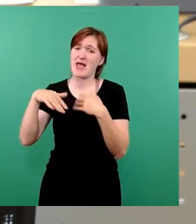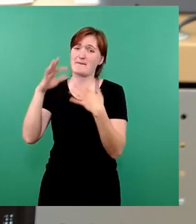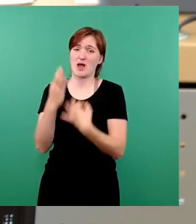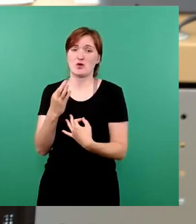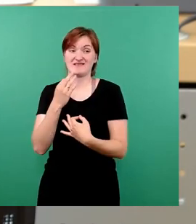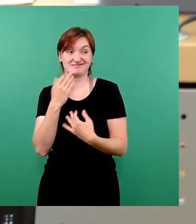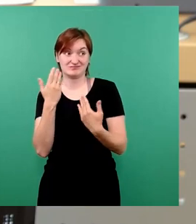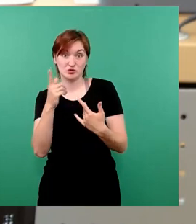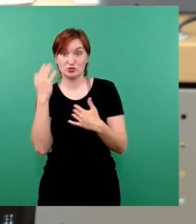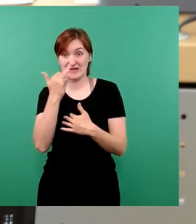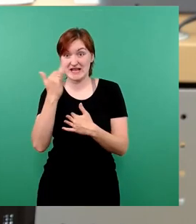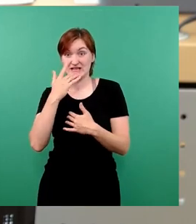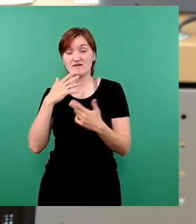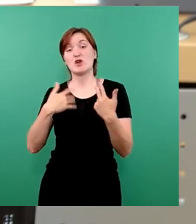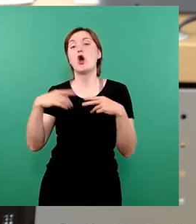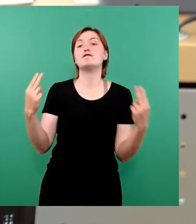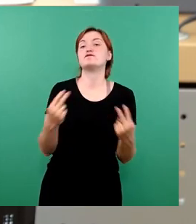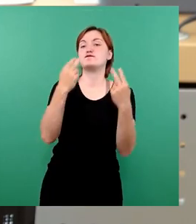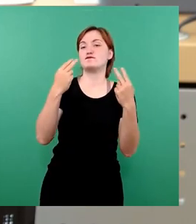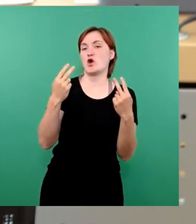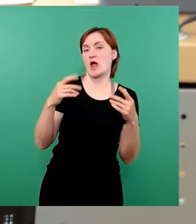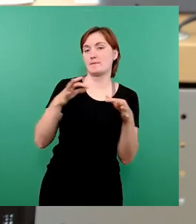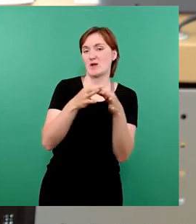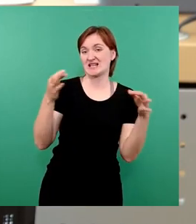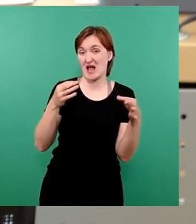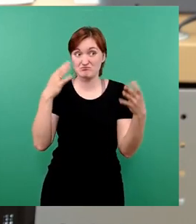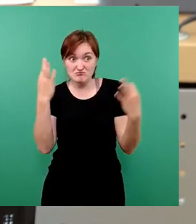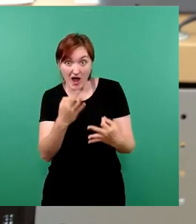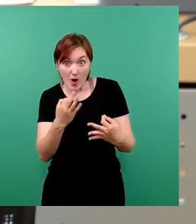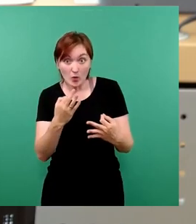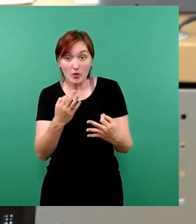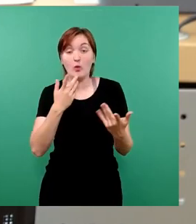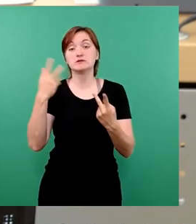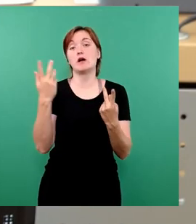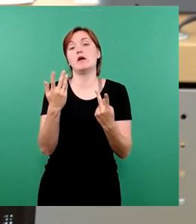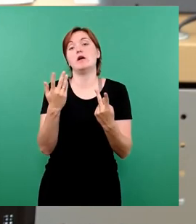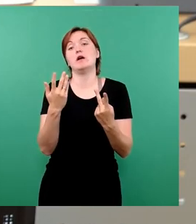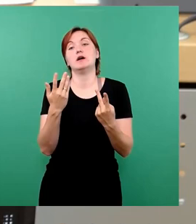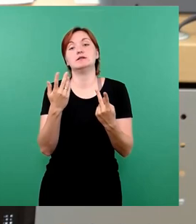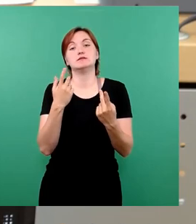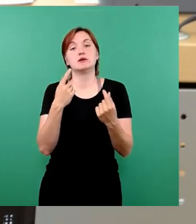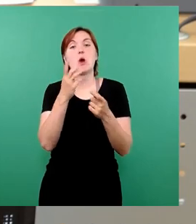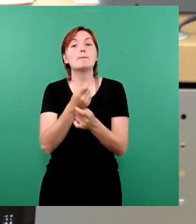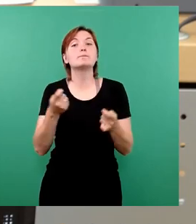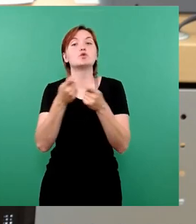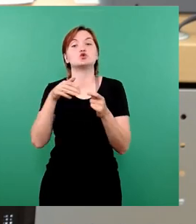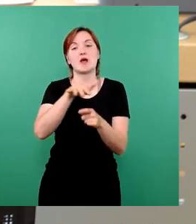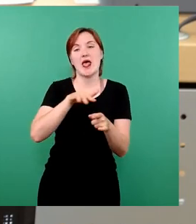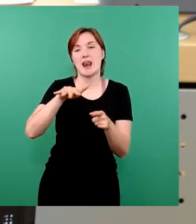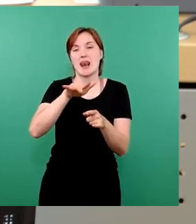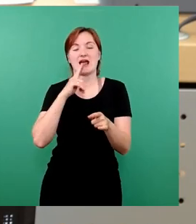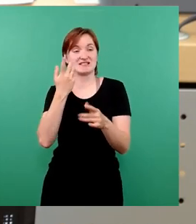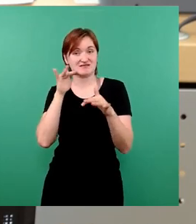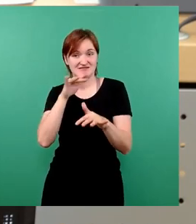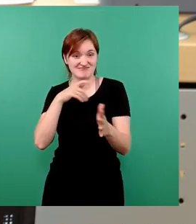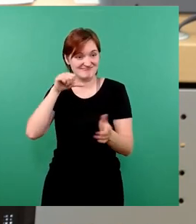ob Fördermaßnahmen, die vor diesen Verbesserungen eingeführt wurden, überhaupt noch nötig sind oder ob vieles durch das Bund und Land jetzt im Wesentlichen abgedeckt sind.